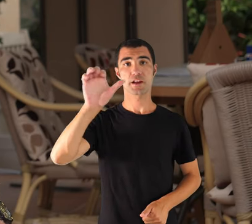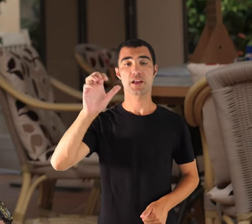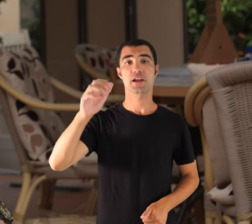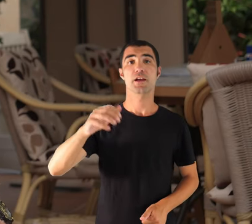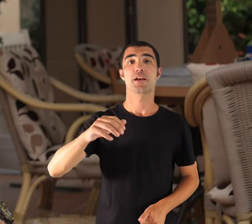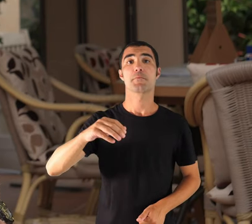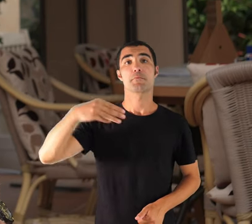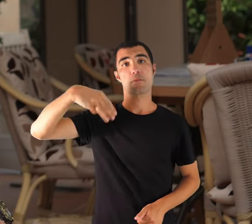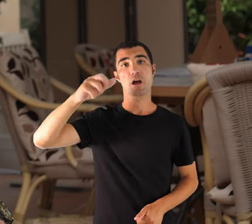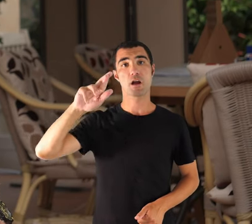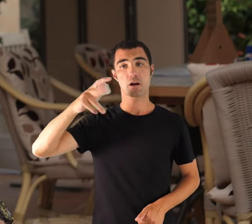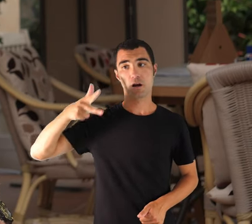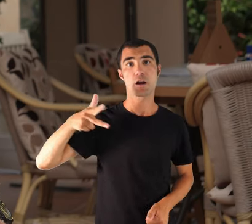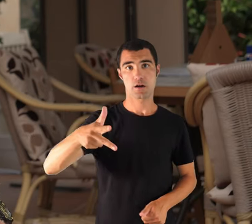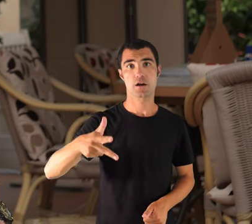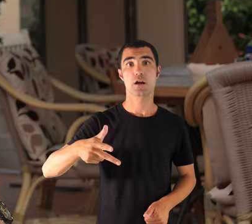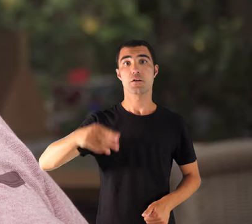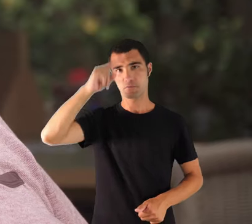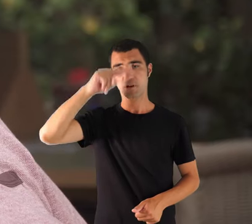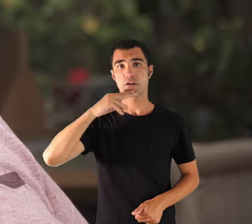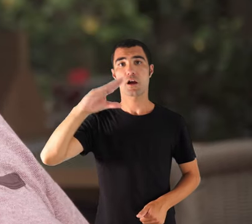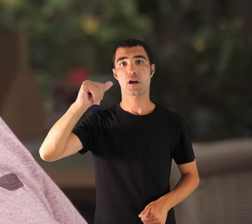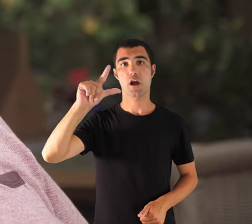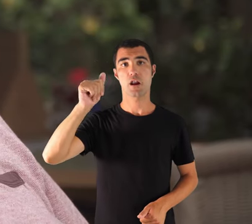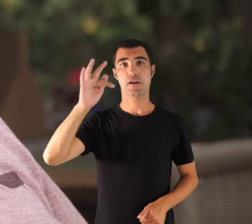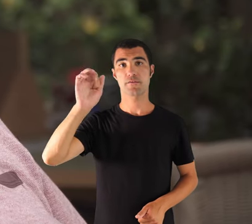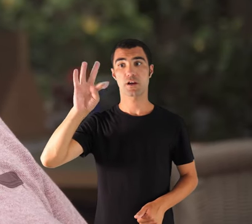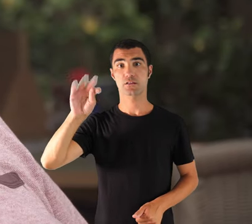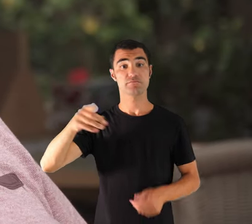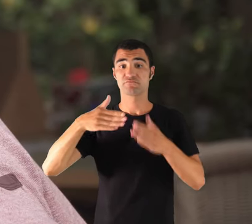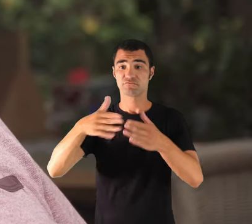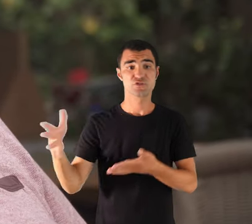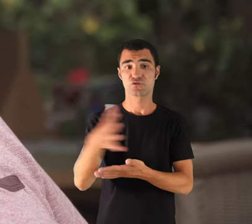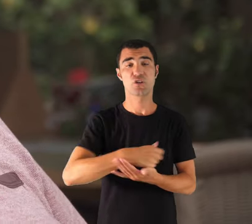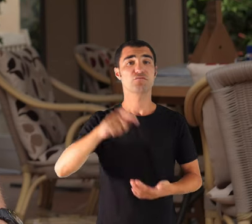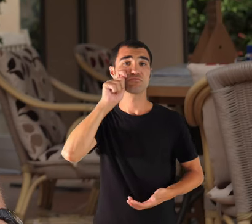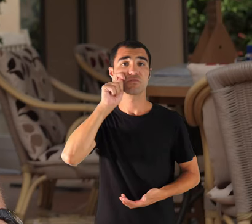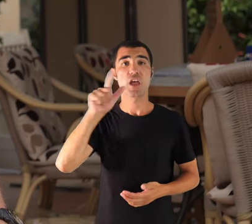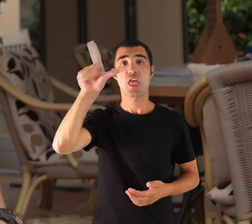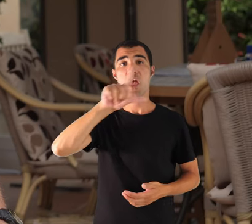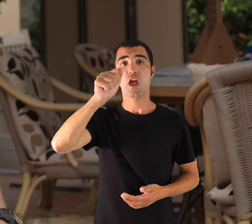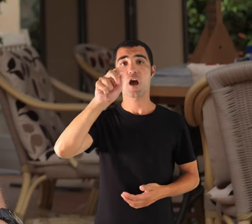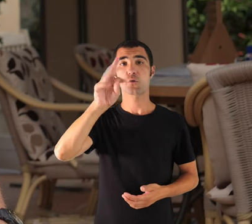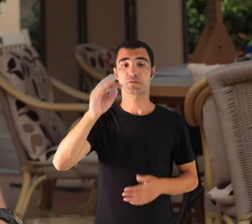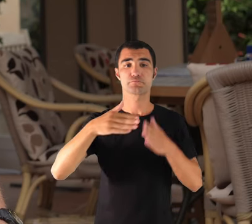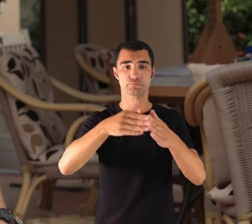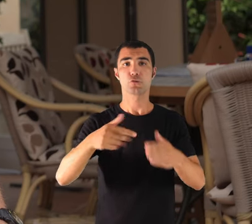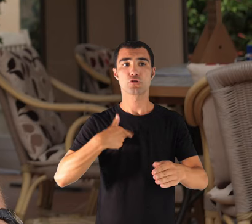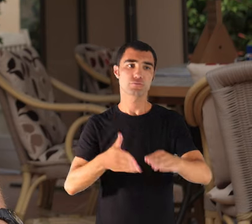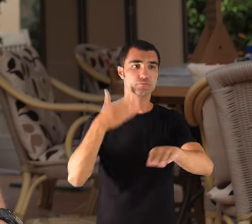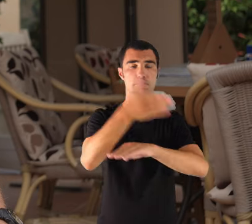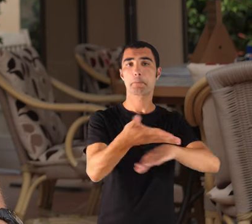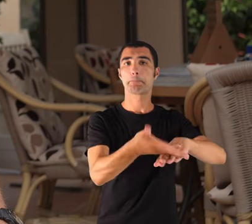'Ignasi Escalafat i tenia vàries embarcacions. Tot també era a base de lluts. Quan vaig anar a Palma,